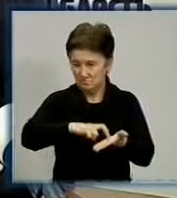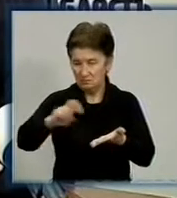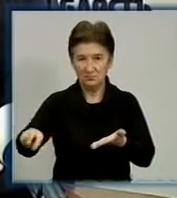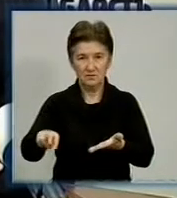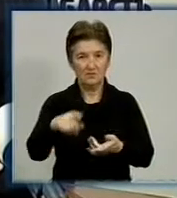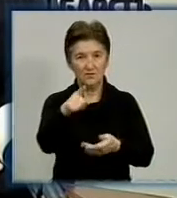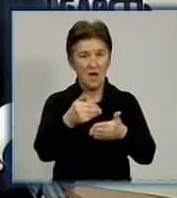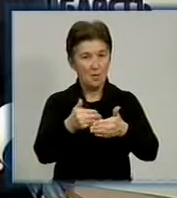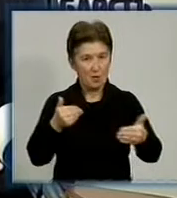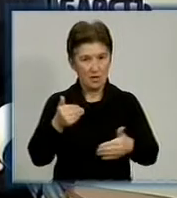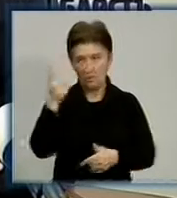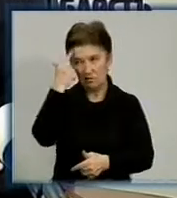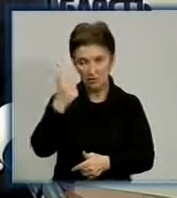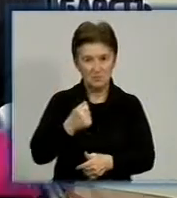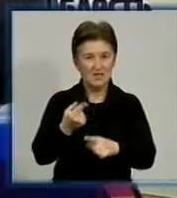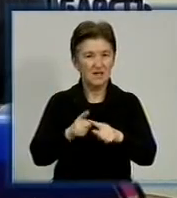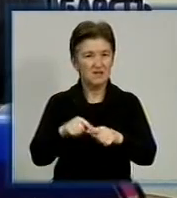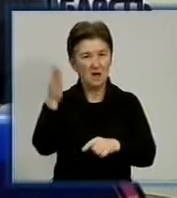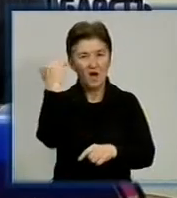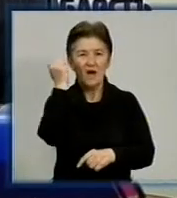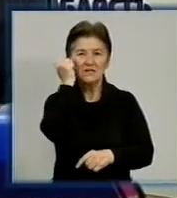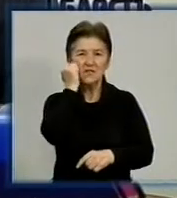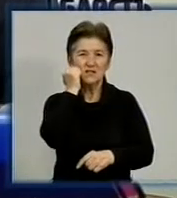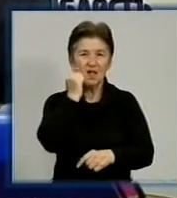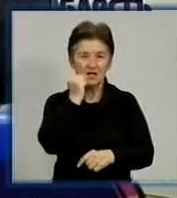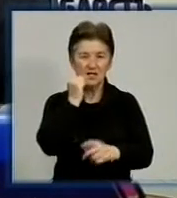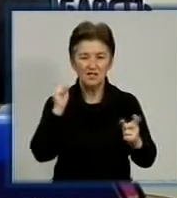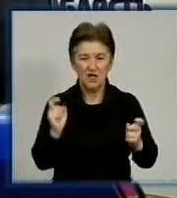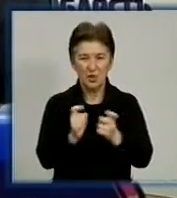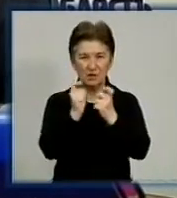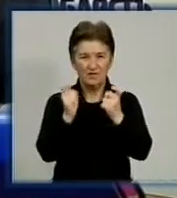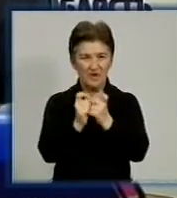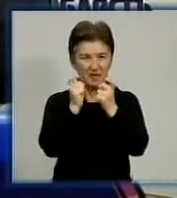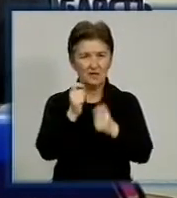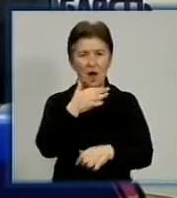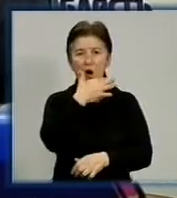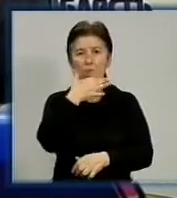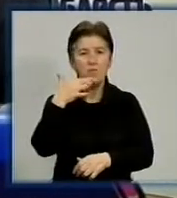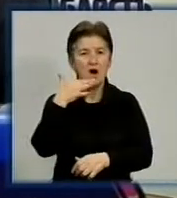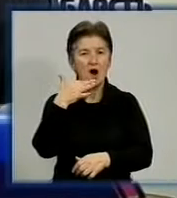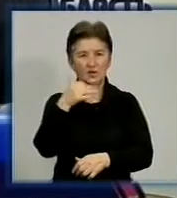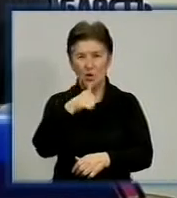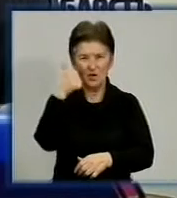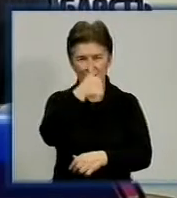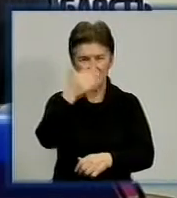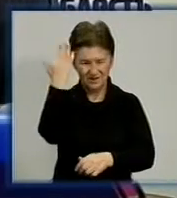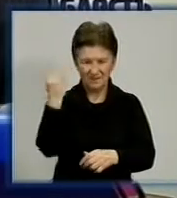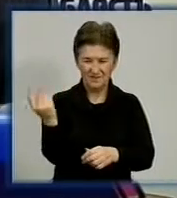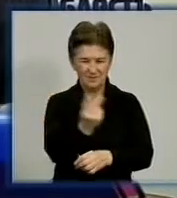доповіли, що це застарілий конфлікт, багаторічний навколо